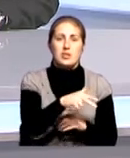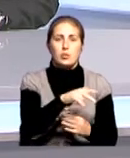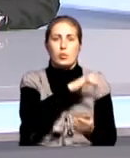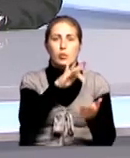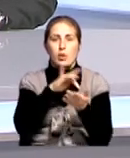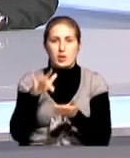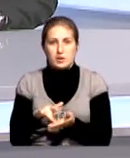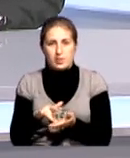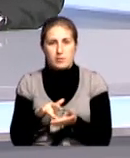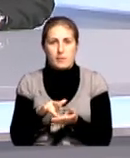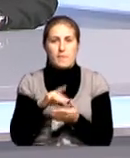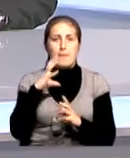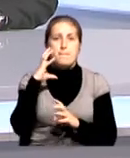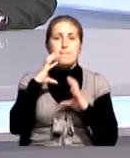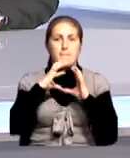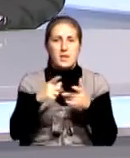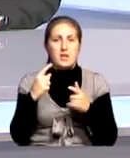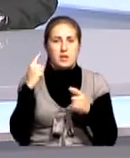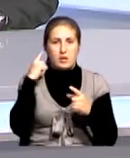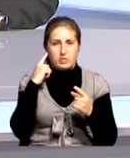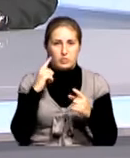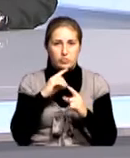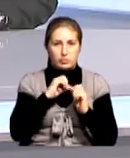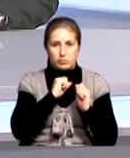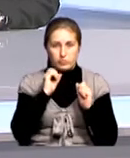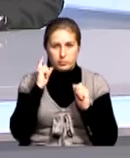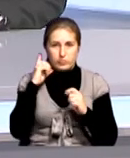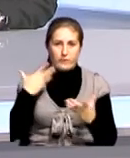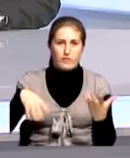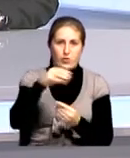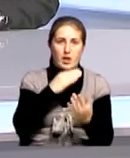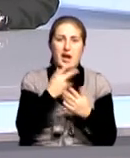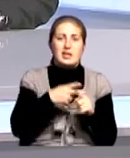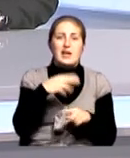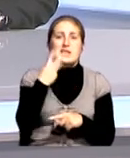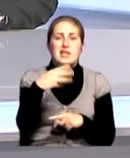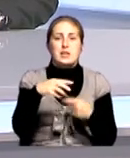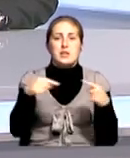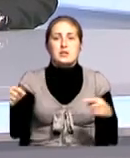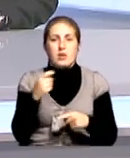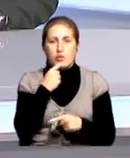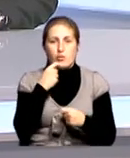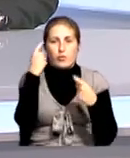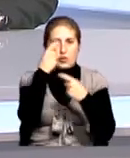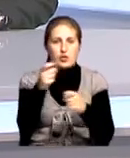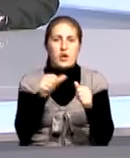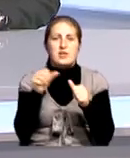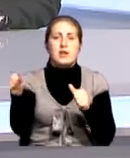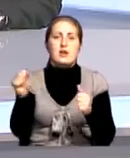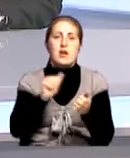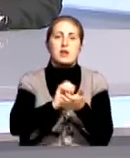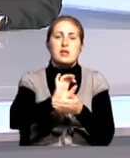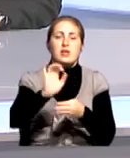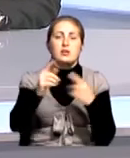звучания, то в 130 городах мира оно звучит. Это 30 языков вещания. Это отдельная редакция в крупнейших